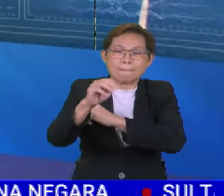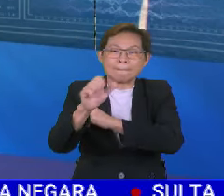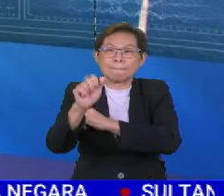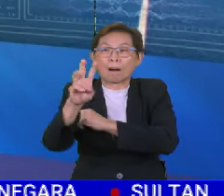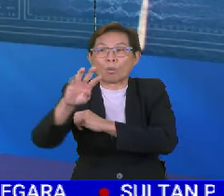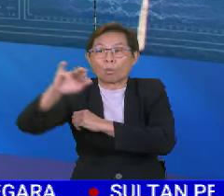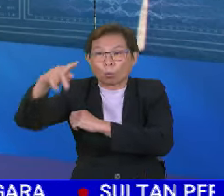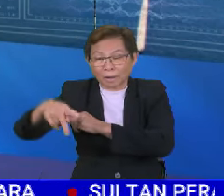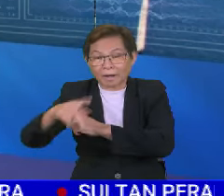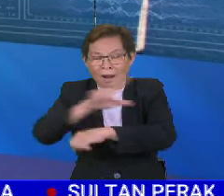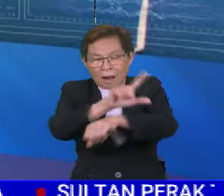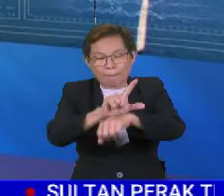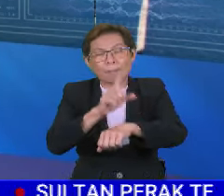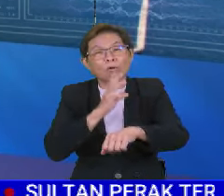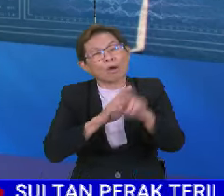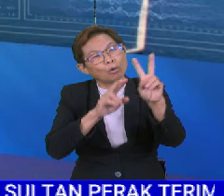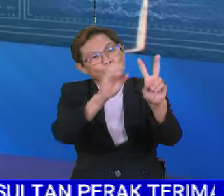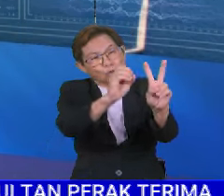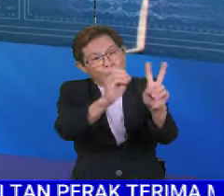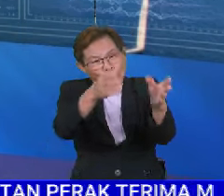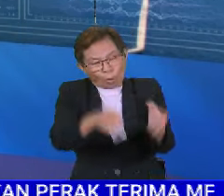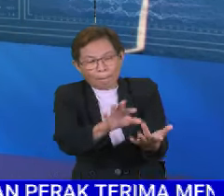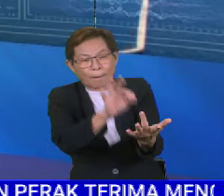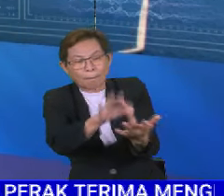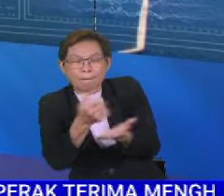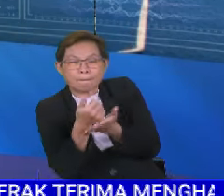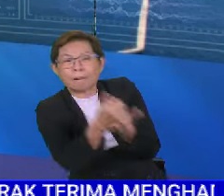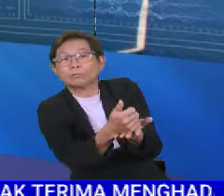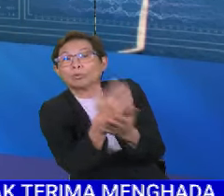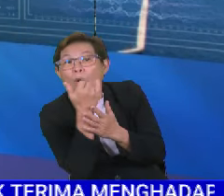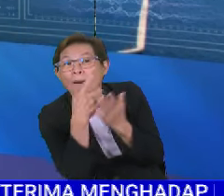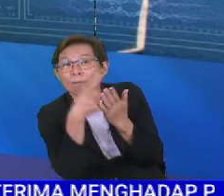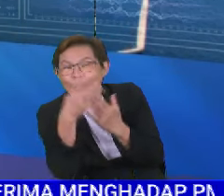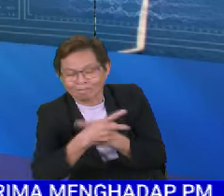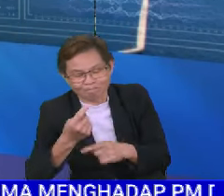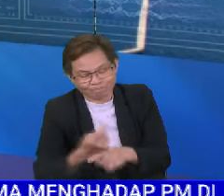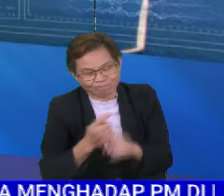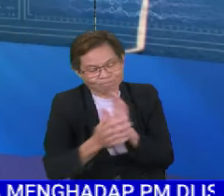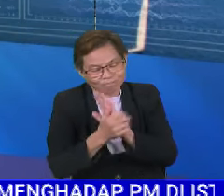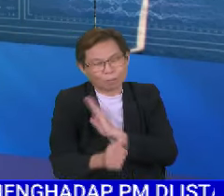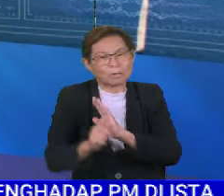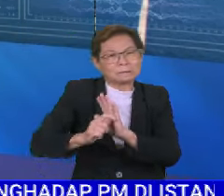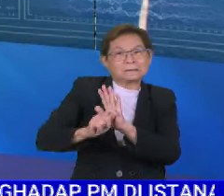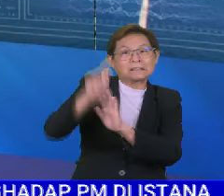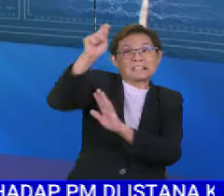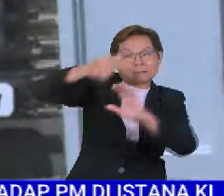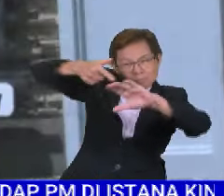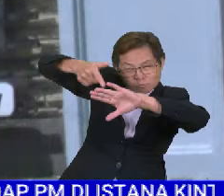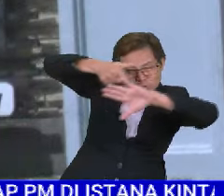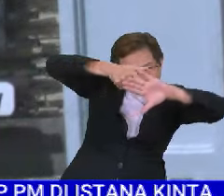Syukur Norfini berkata 20 asnaf terpilih dibantu bagi program latihan kemahiran tinggi kimpalan.